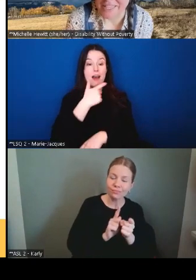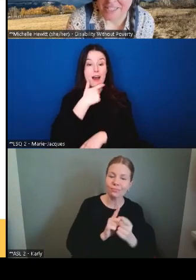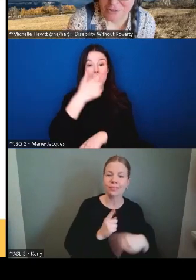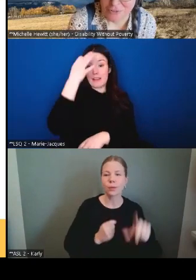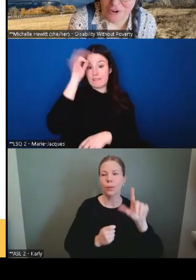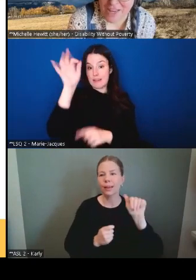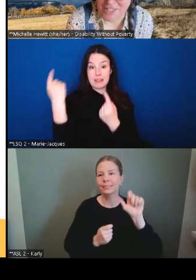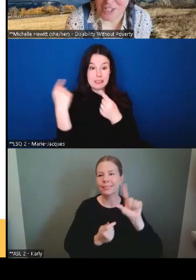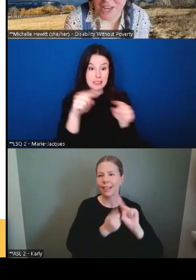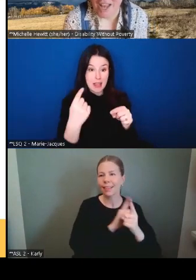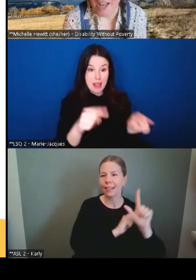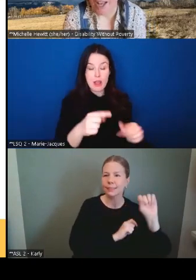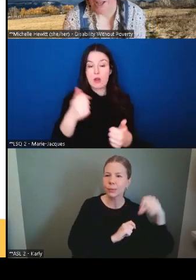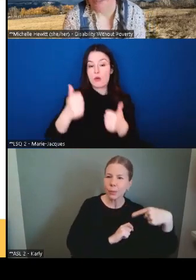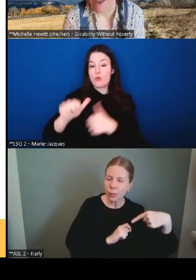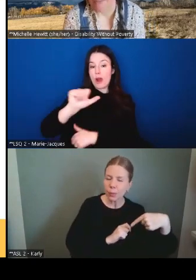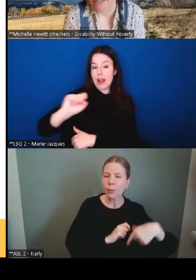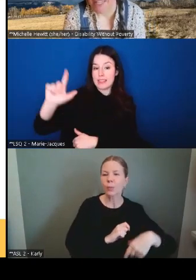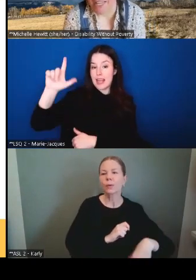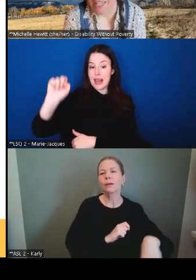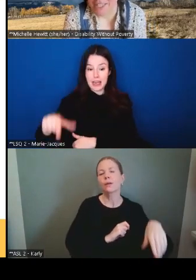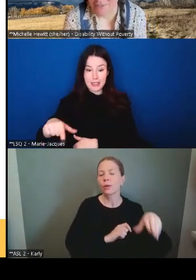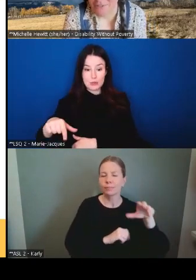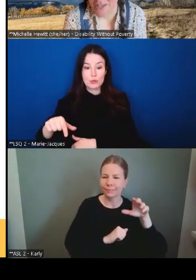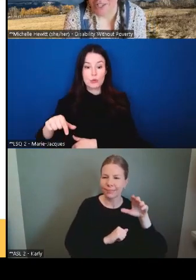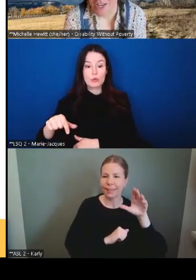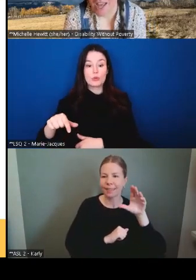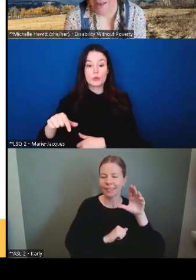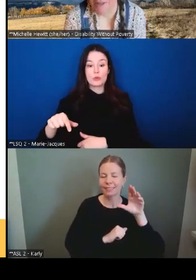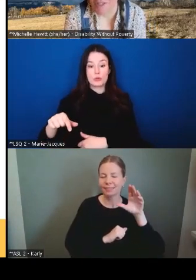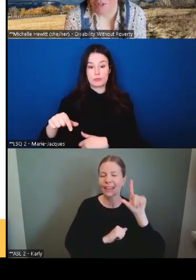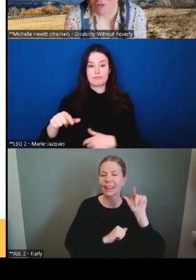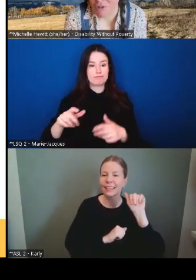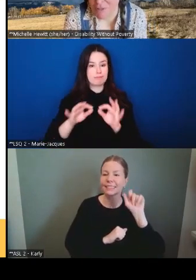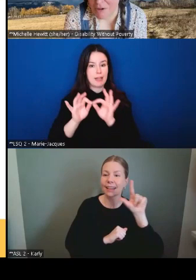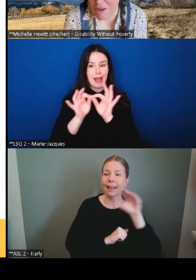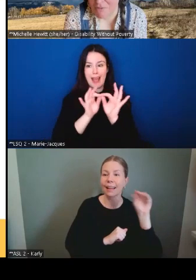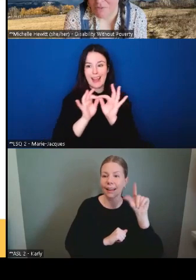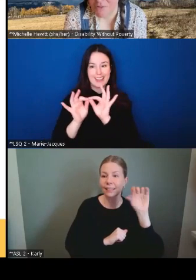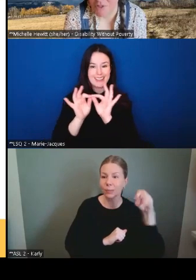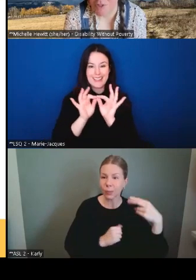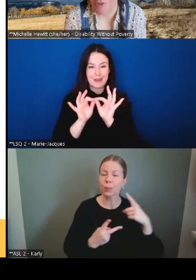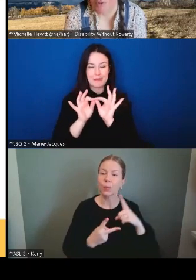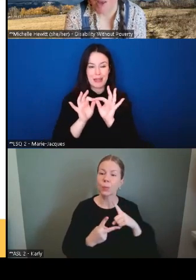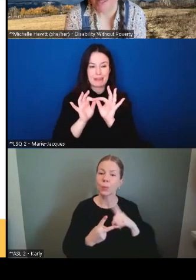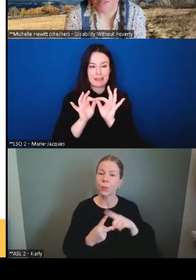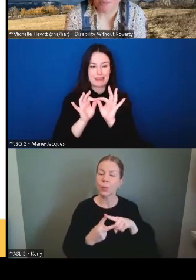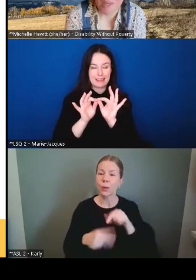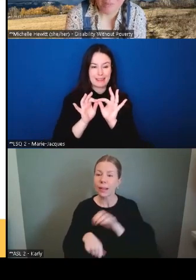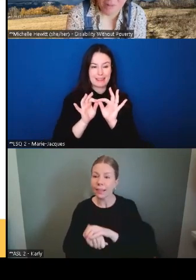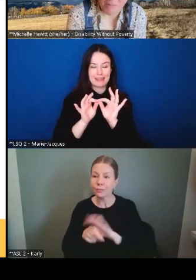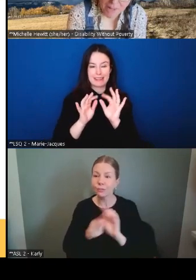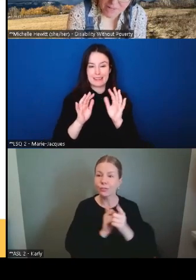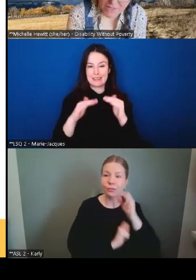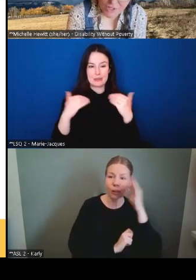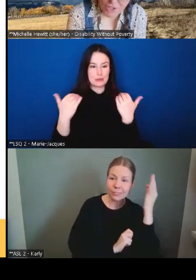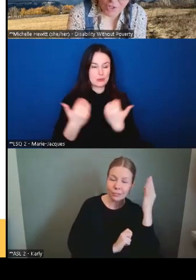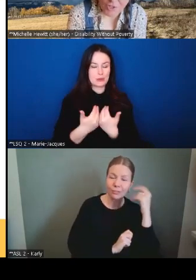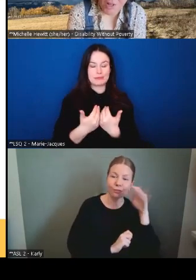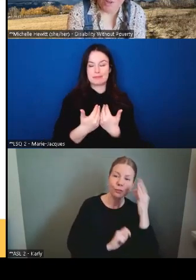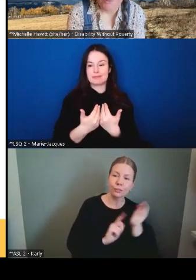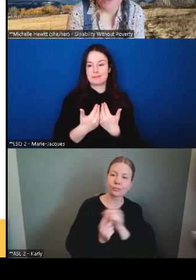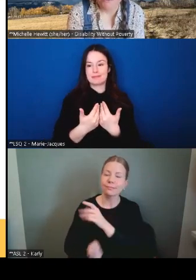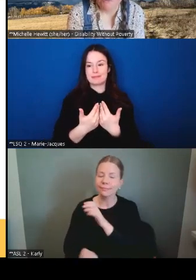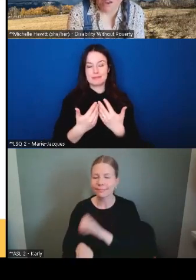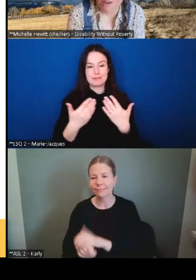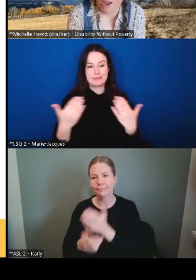simultanée ou en langue ASL et LSQ qui ont interprété mon anglais vers le français. Je suis extrêmement